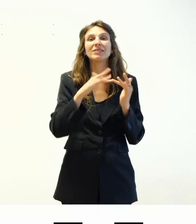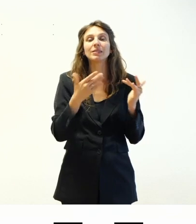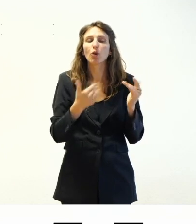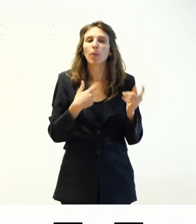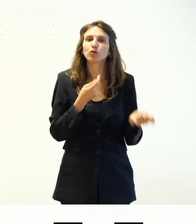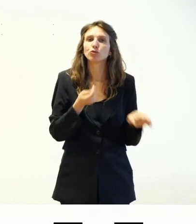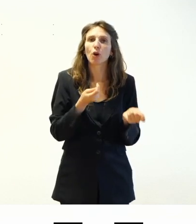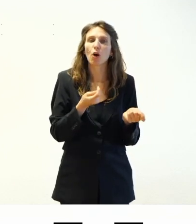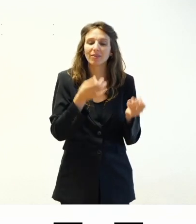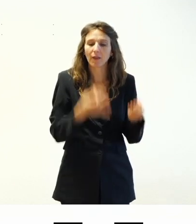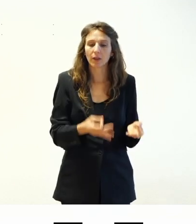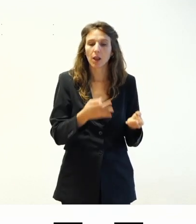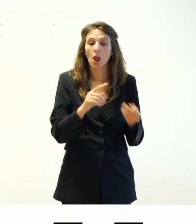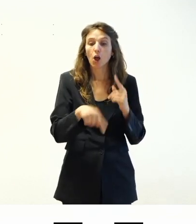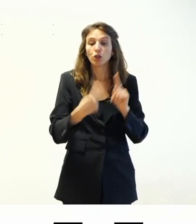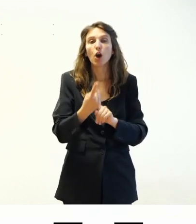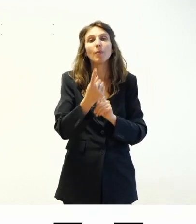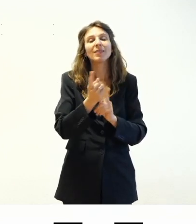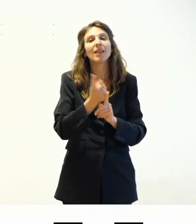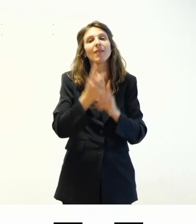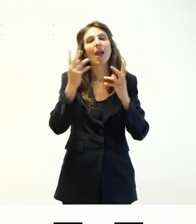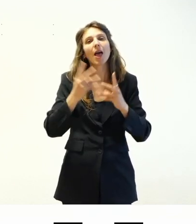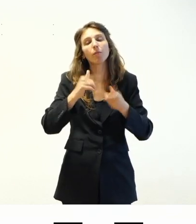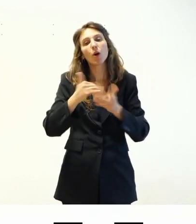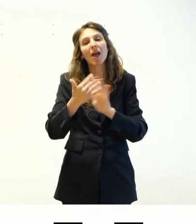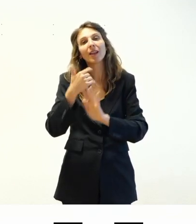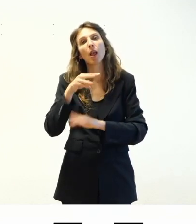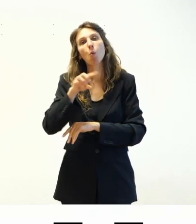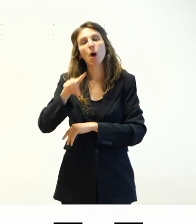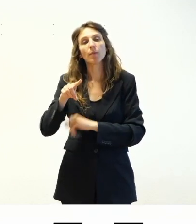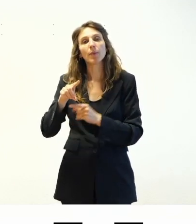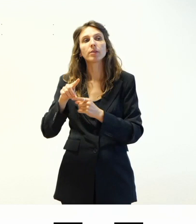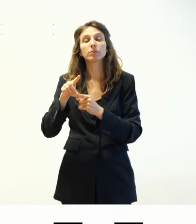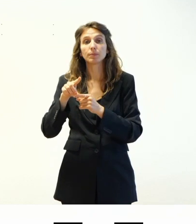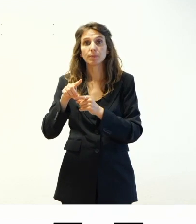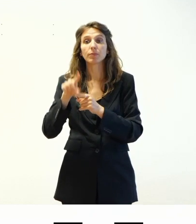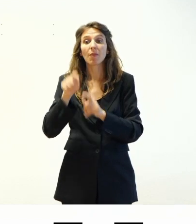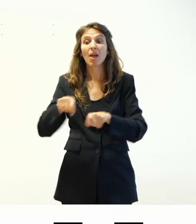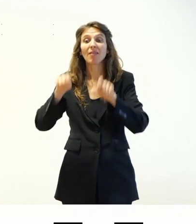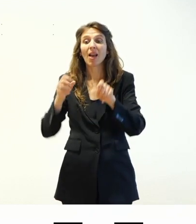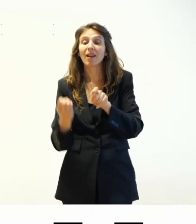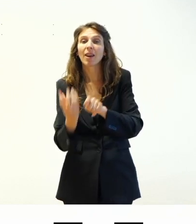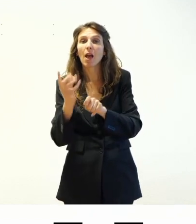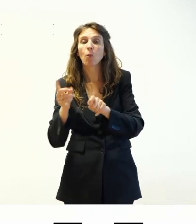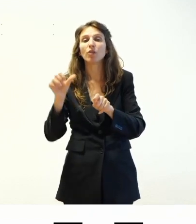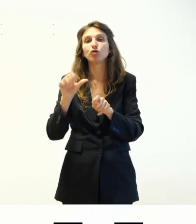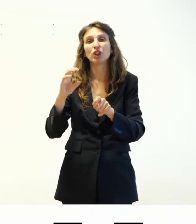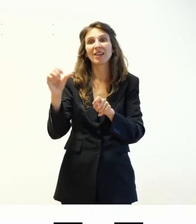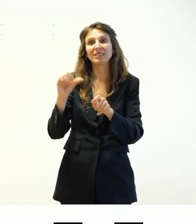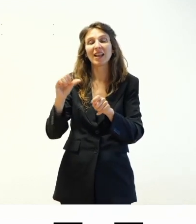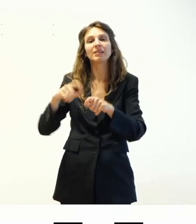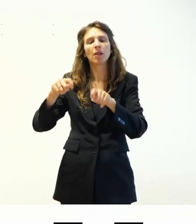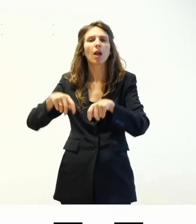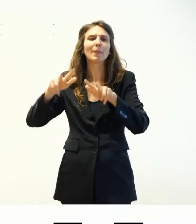che vengono poi dopo elaborate da wordpress per andare a creare quello che poi è il css effettivo che viene